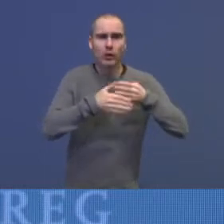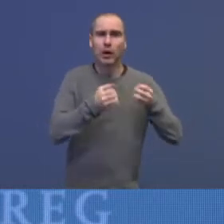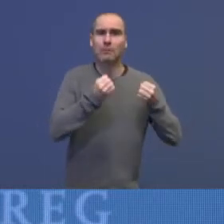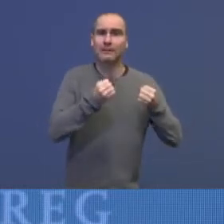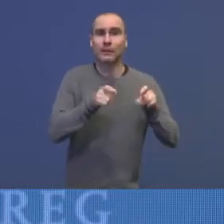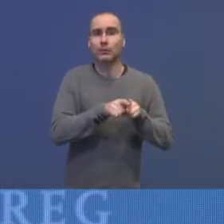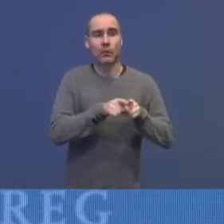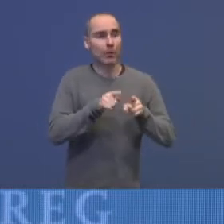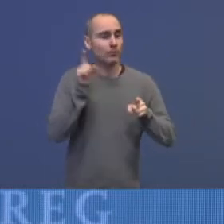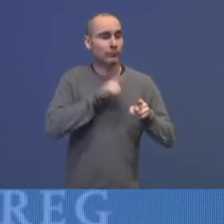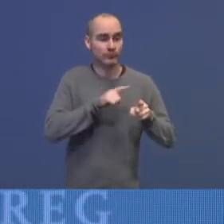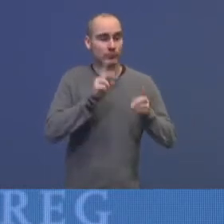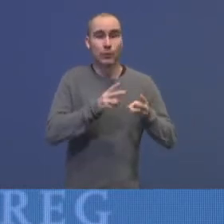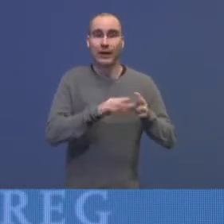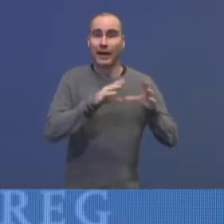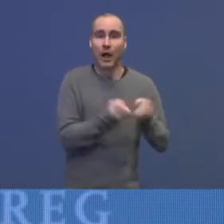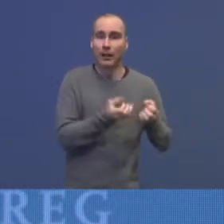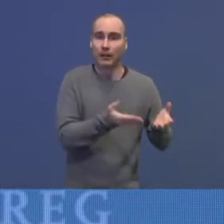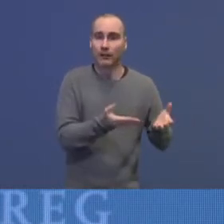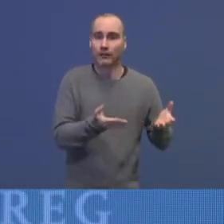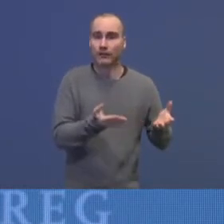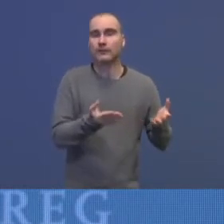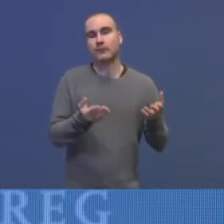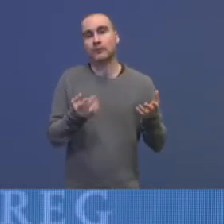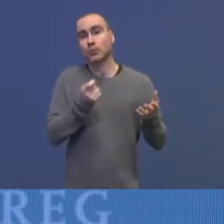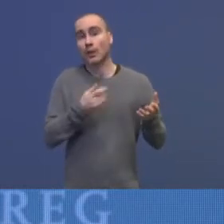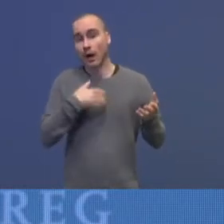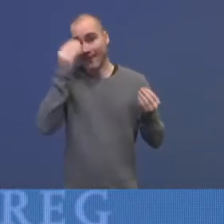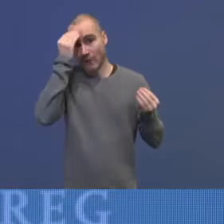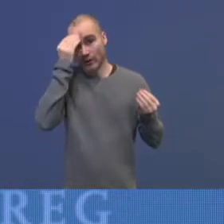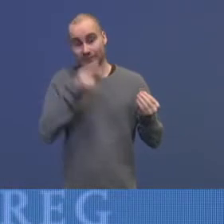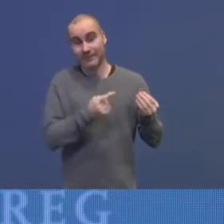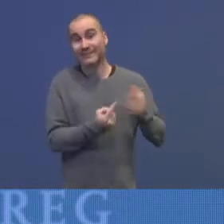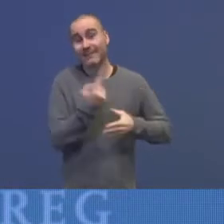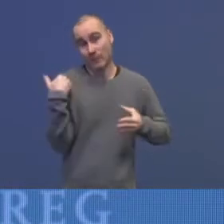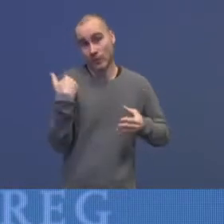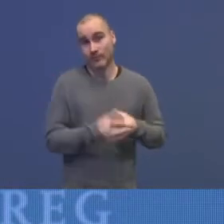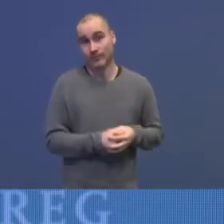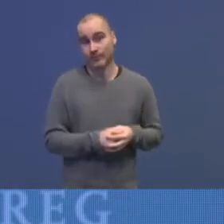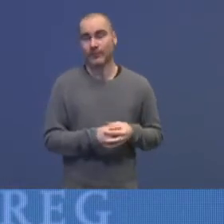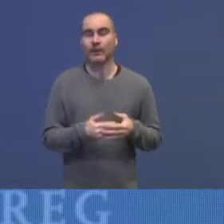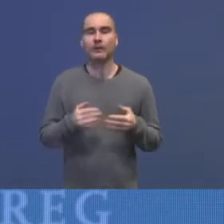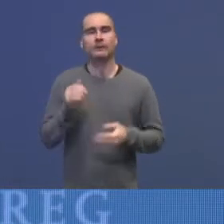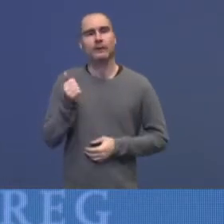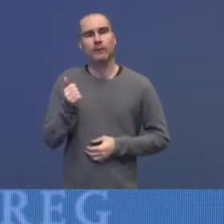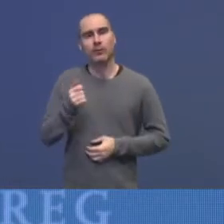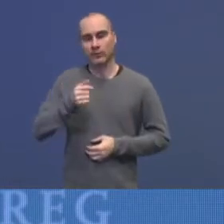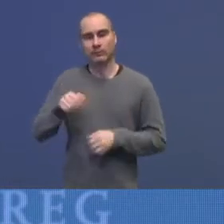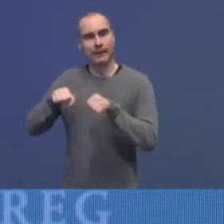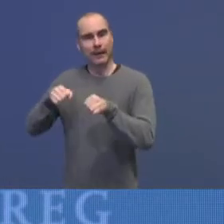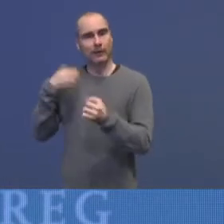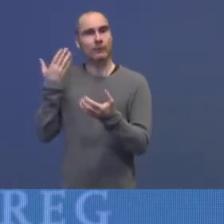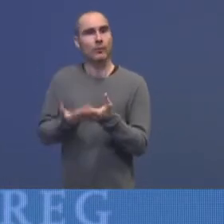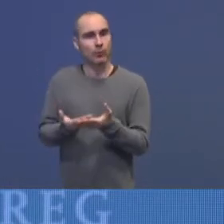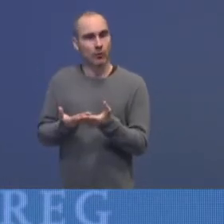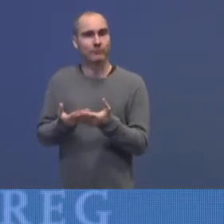viser seg å ikke bli benyttet likevel. Og noen har også erfaringer med at dette har skjedd før. Og derfor foreslår regjeringen